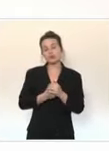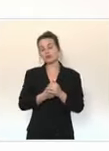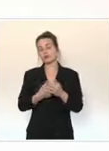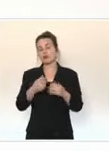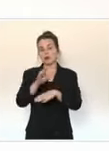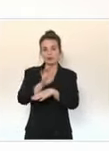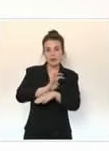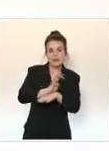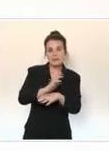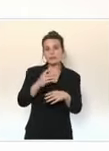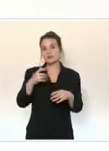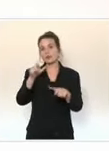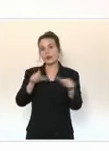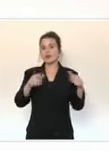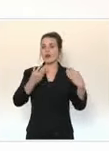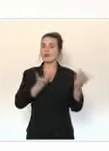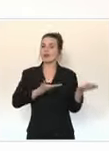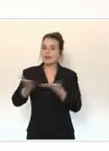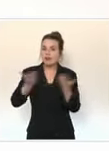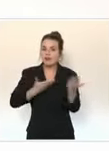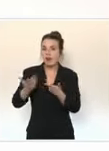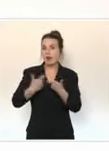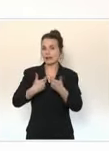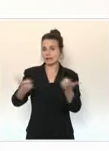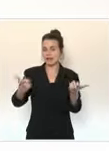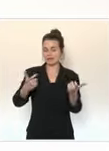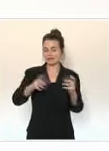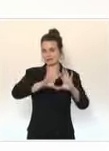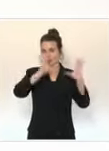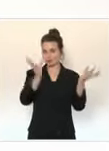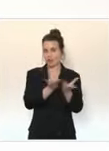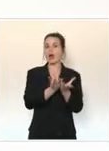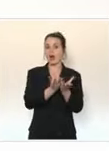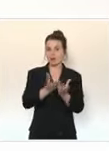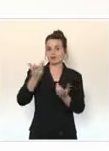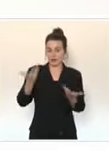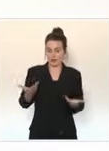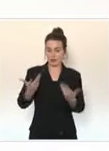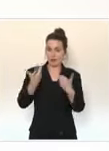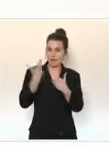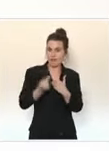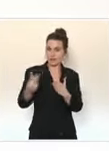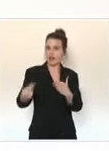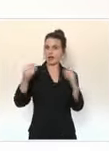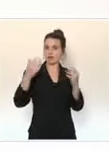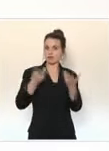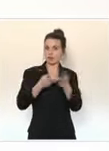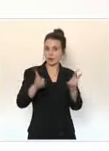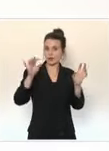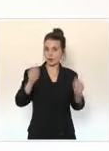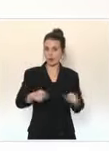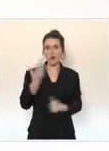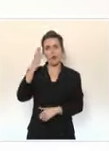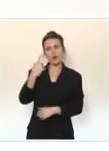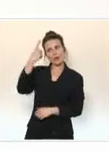les livreurs, les vendeurs de produits alimentaires, etc. Deuxième question qui nous est posée. Ma mère a 80